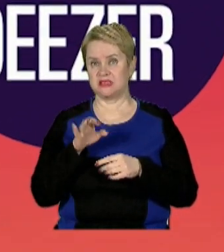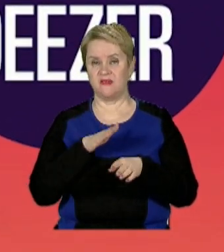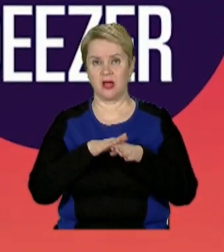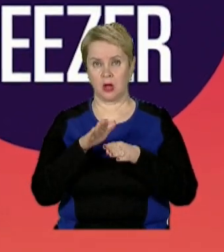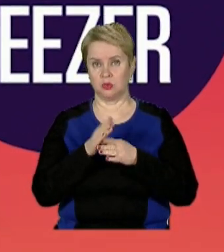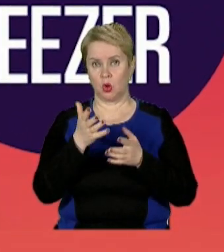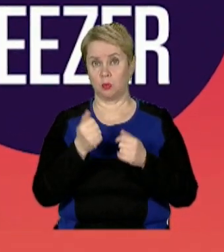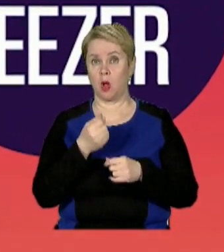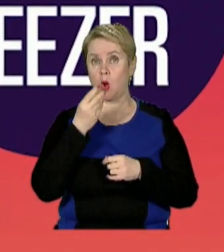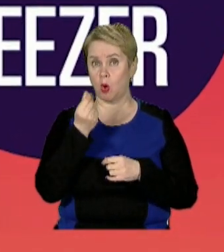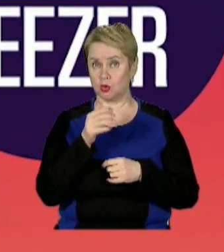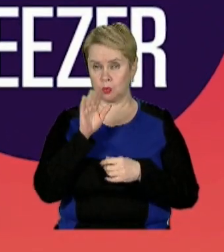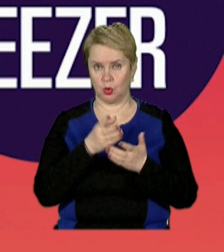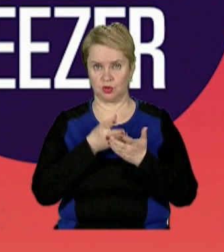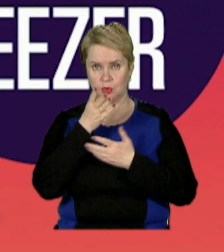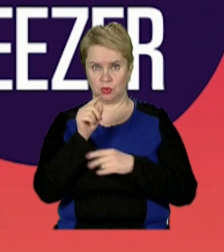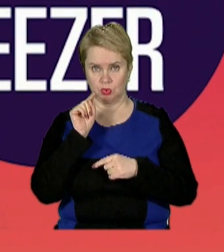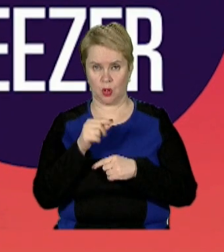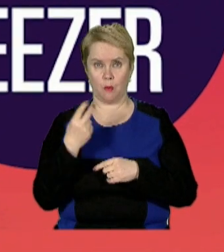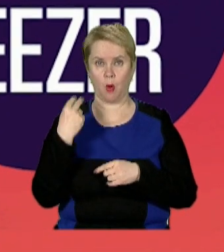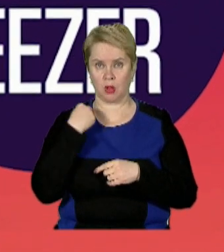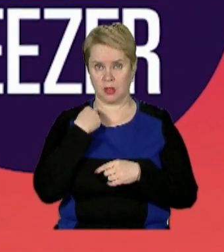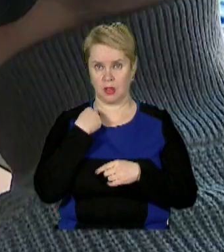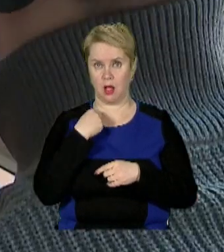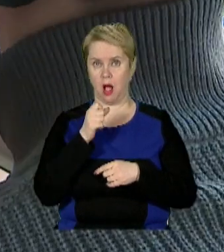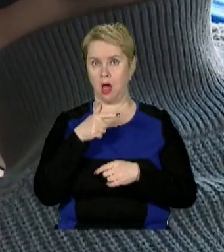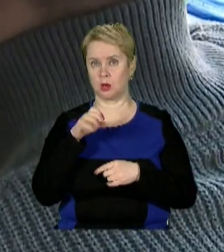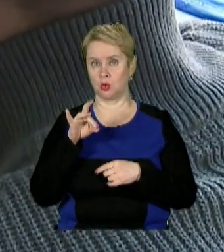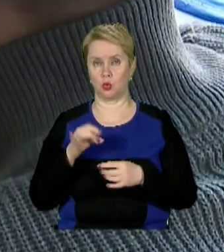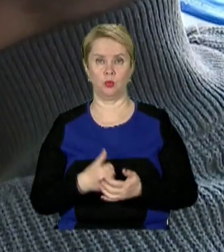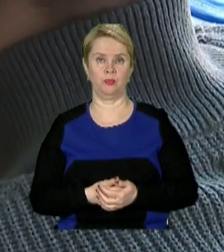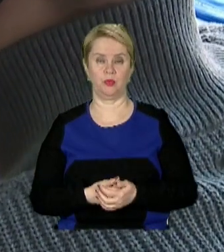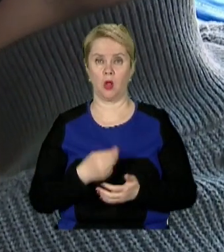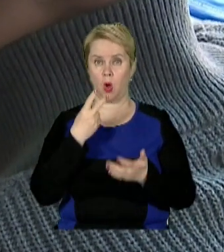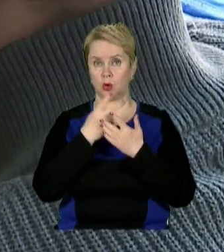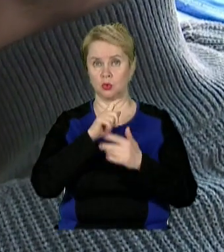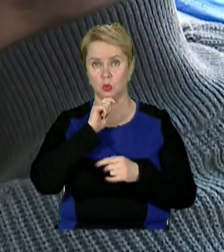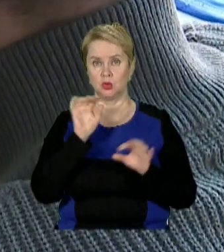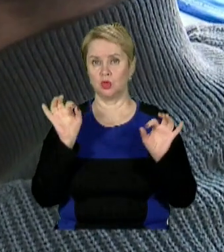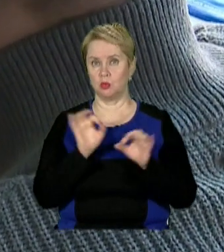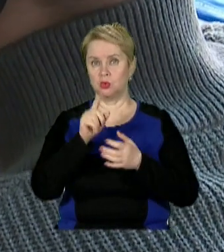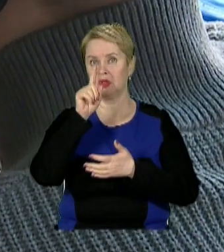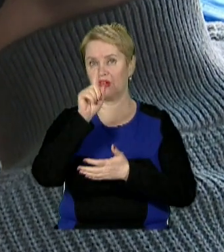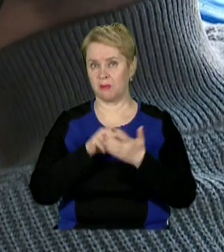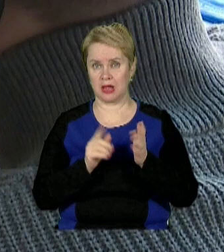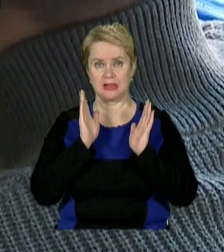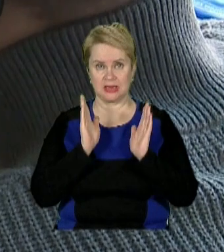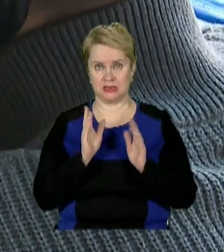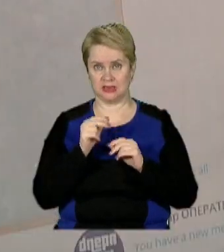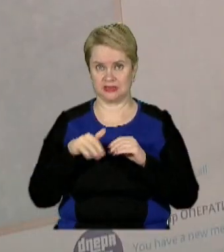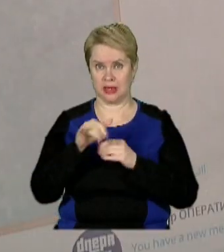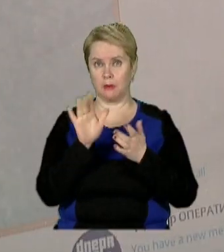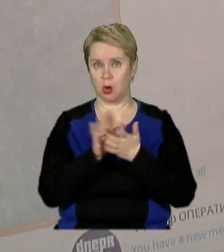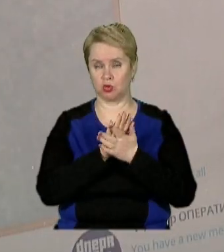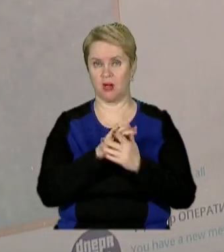виконавці отримують гроші, а потім сплачують з них податок в країну-агресорку. Оглядач української музики впевнений, не лише землю